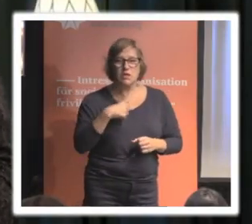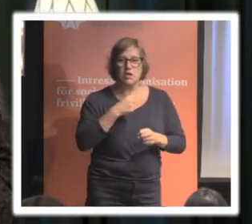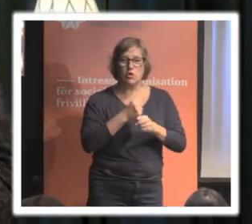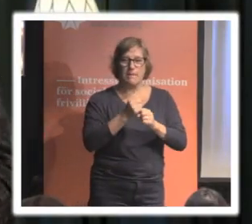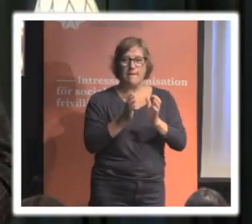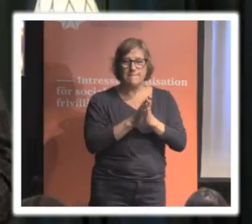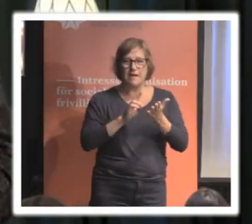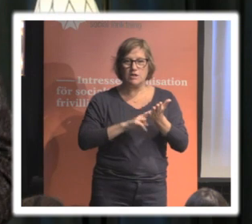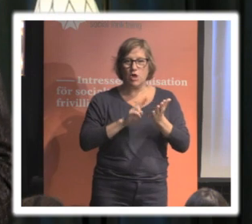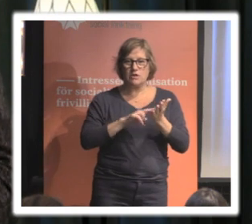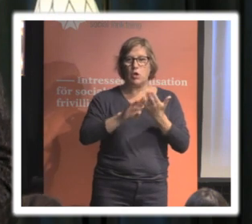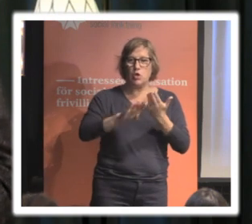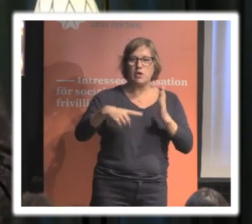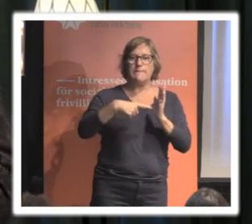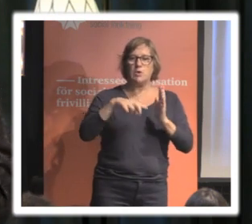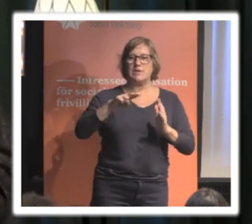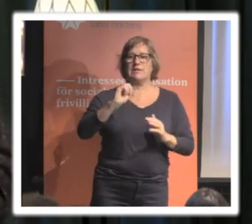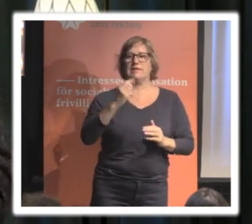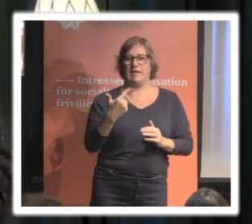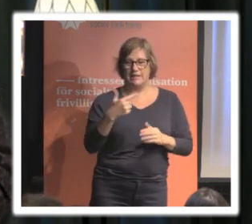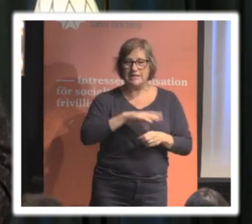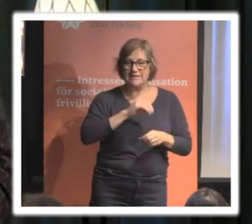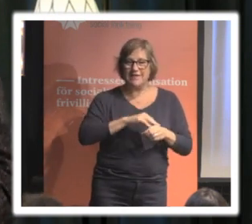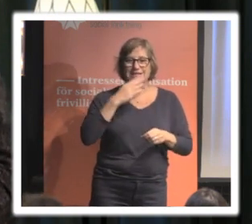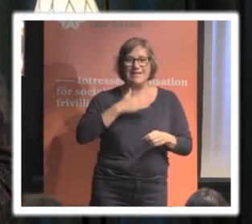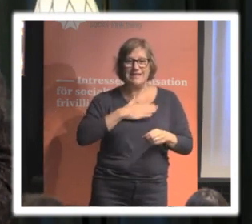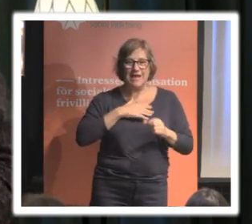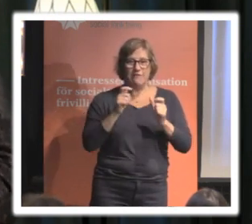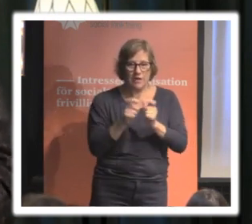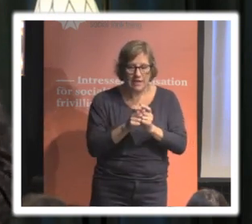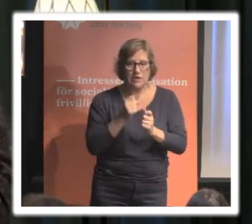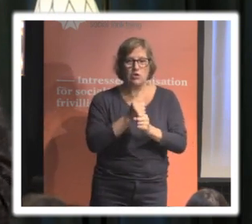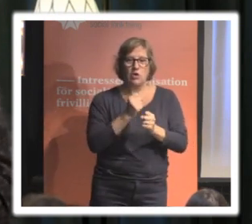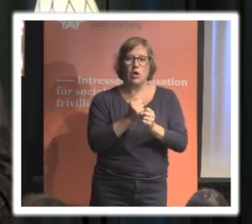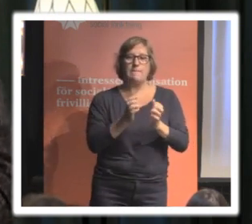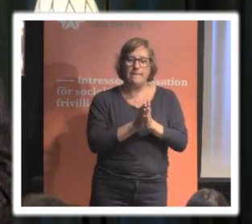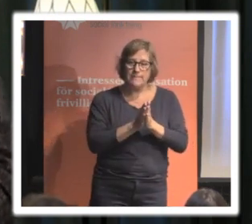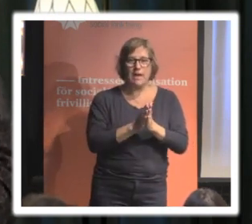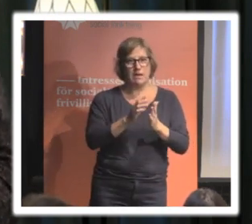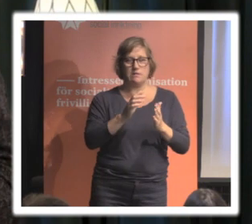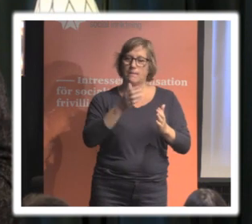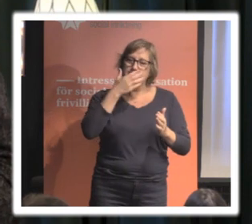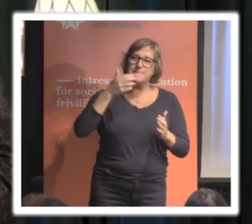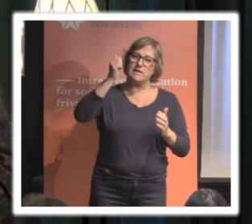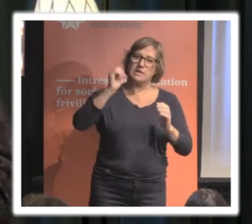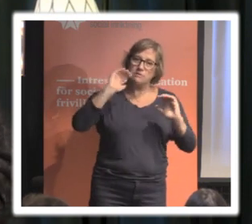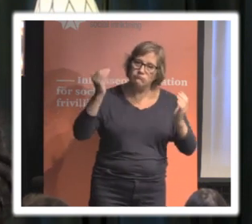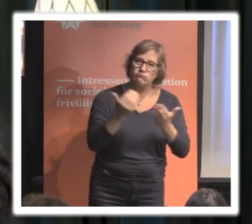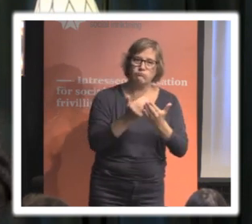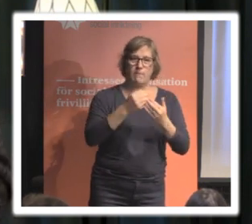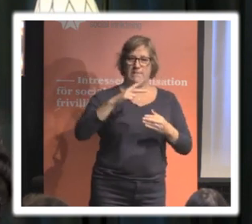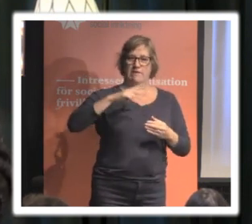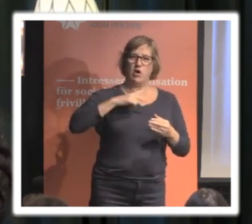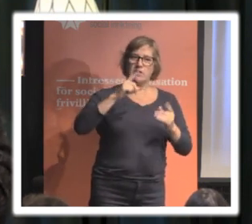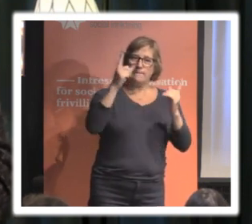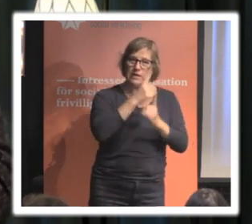Dataskydd.net. En svensk ideell förening som verkar för bättre skydd för privatpersoner i tekniska och juridiska miljöer.